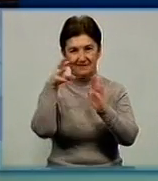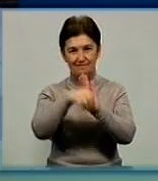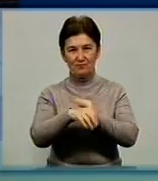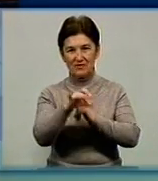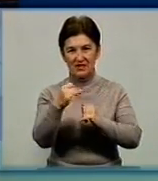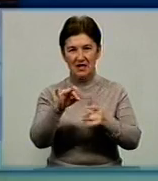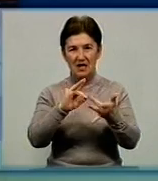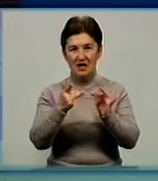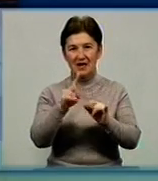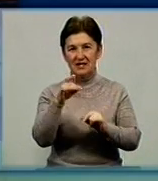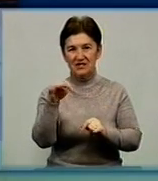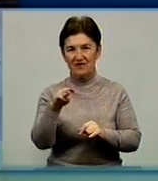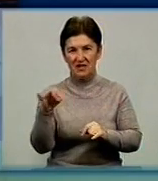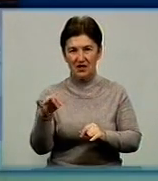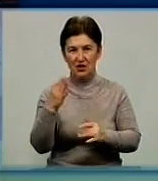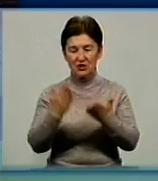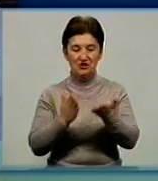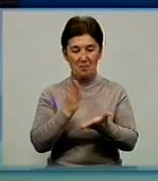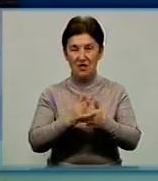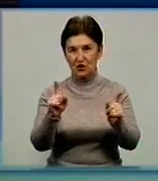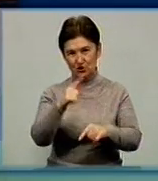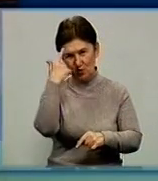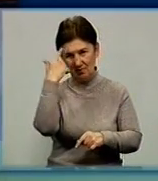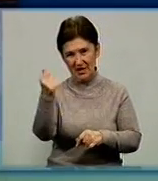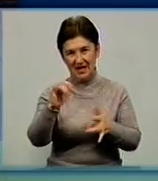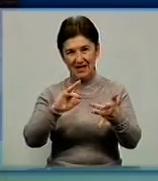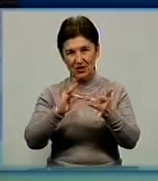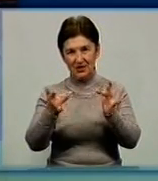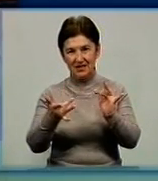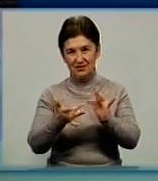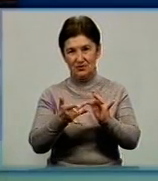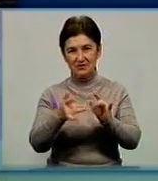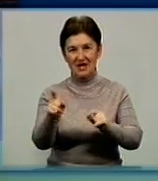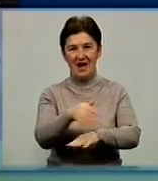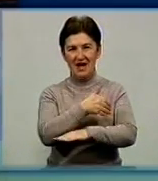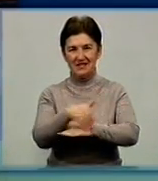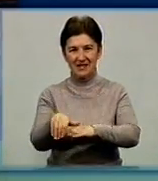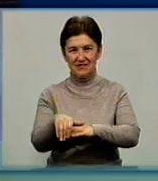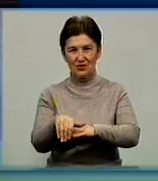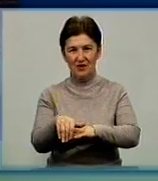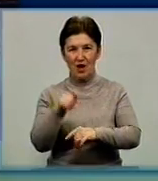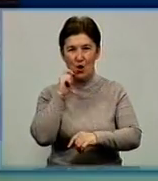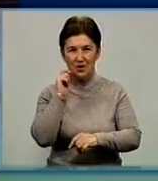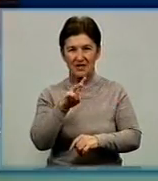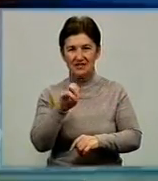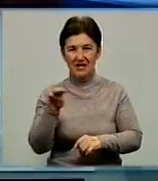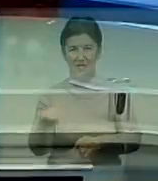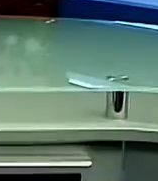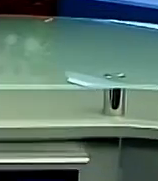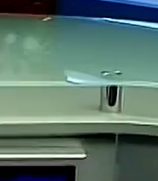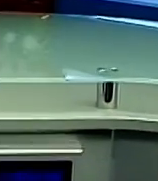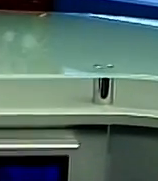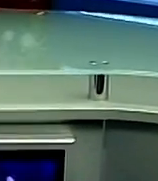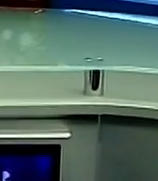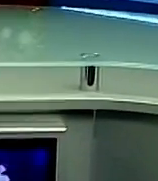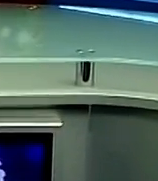сайт kodotrk.tv. Маєте, що повідомити, пишіть на електронну адресу desideniussobachka.ukr.net. А я з вами